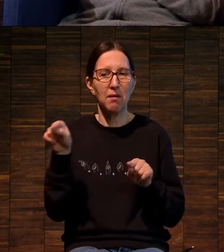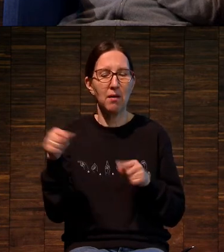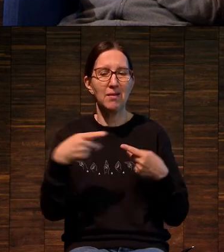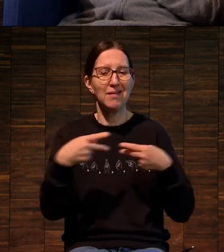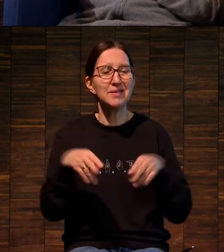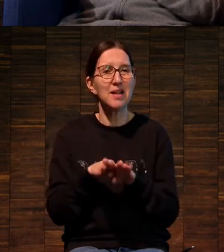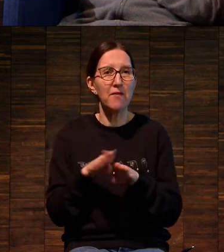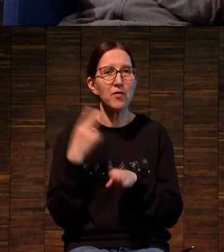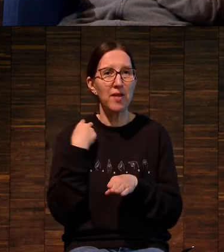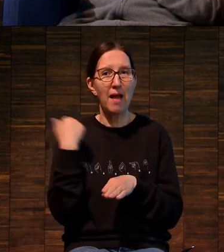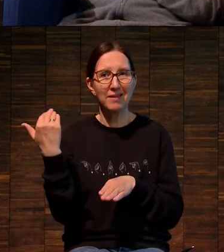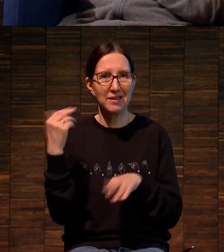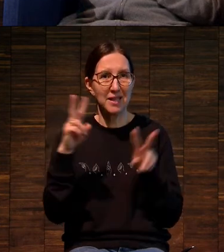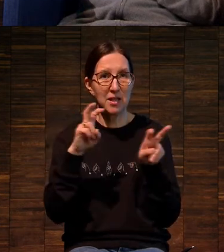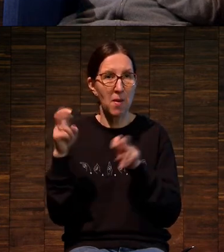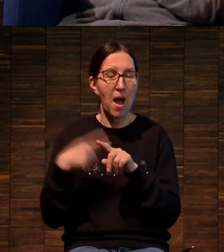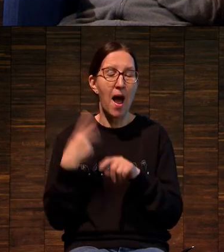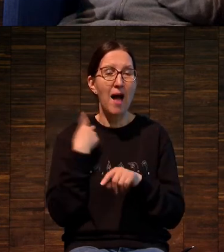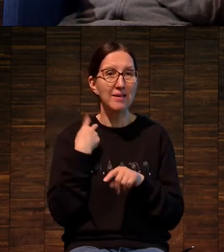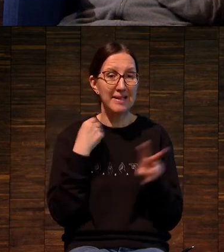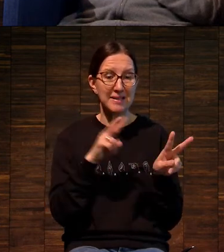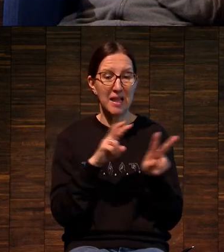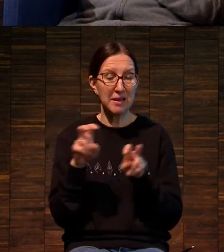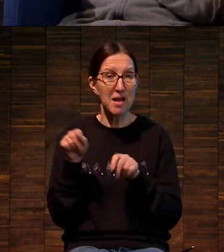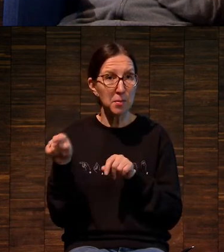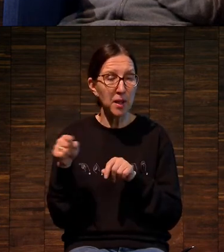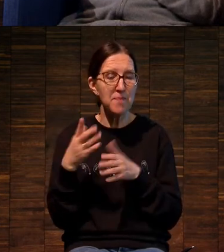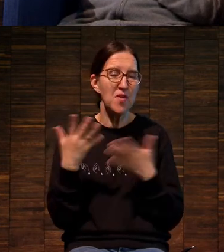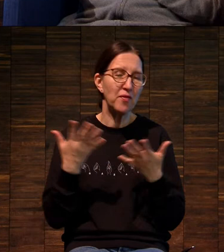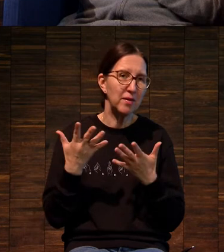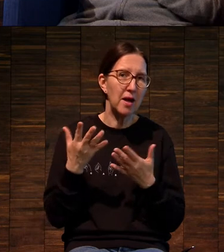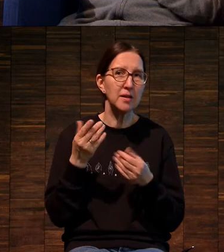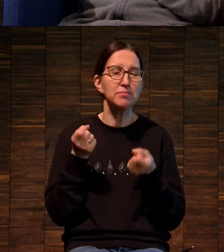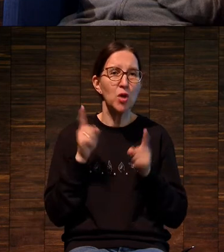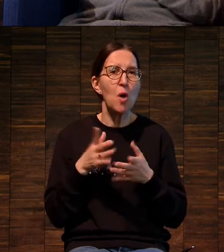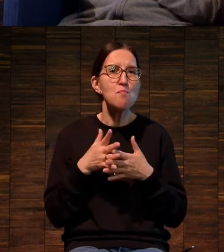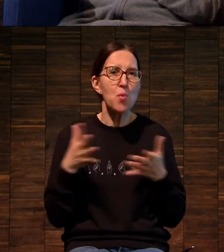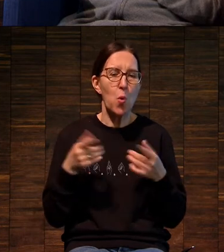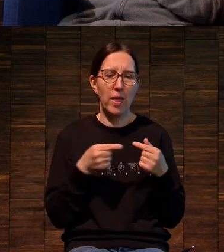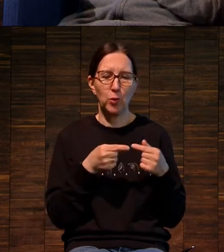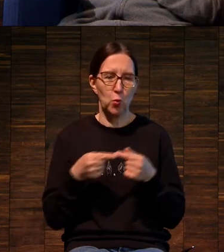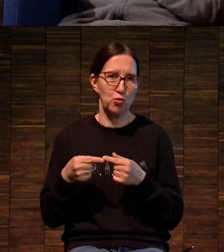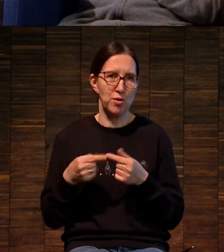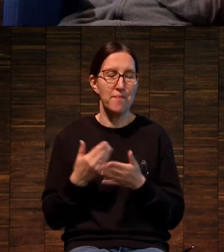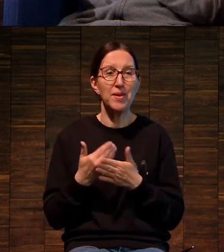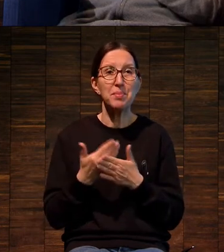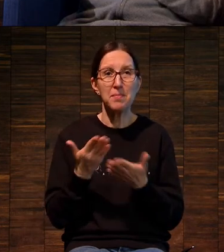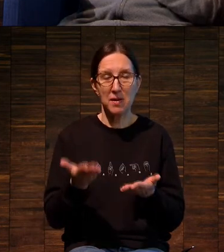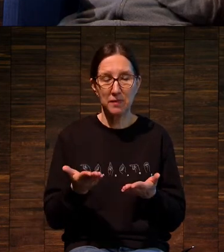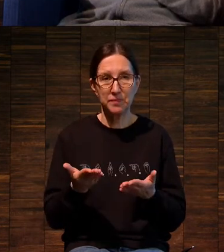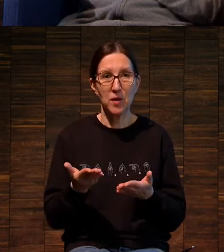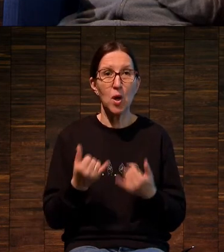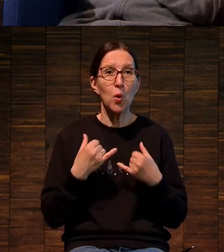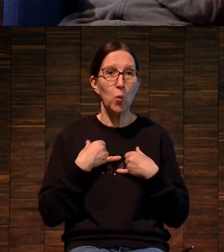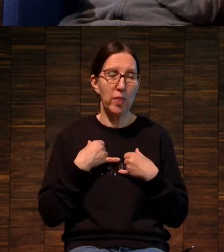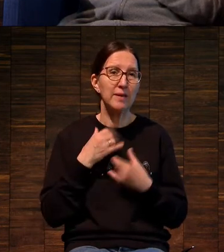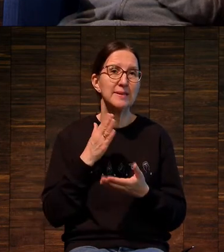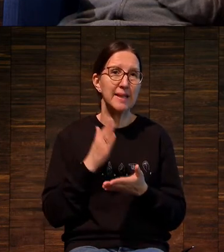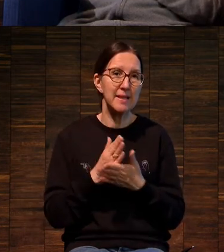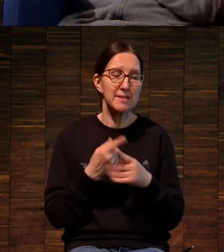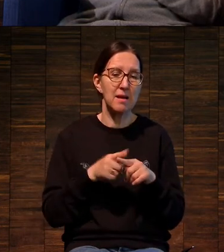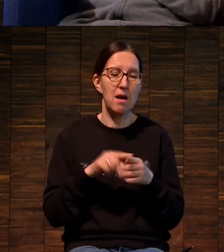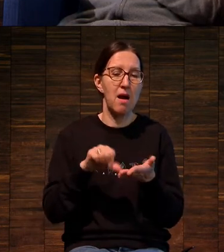терминологию, потому что она гораздо более, в каких-то вещах она гораздо более точная. Например, у нас есть